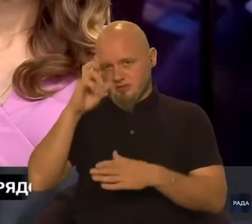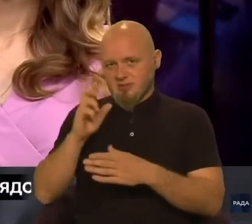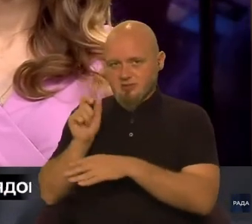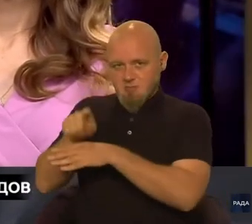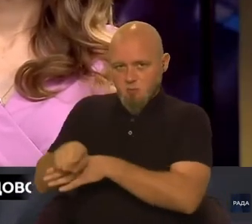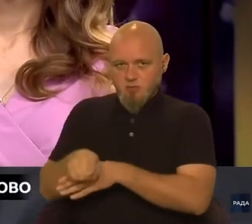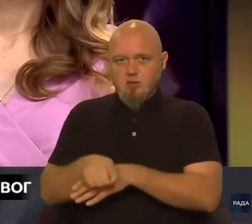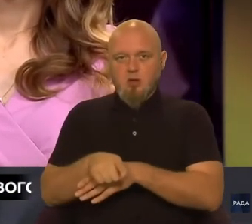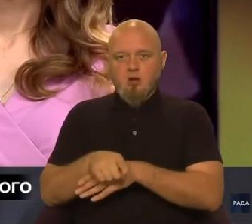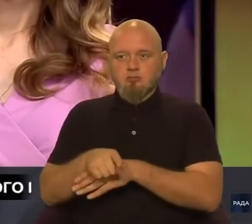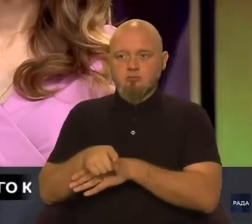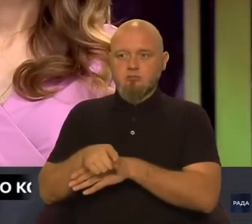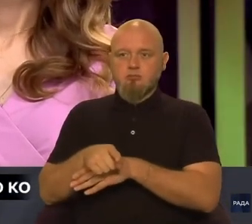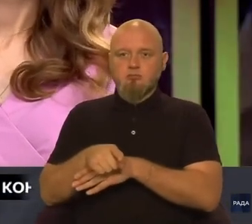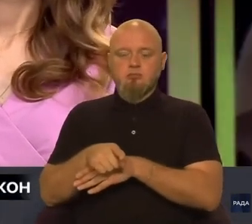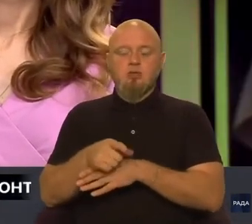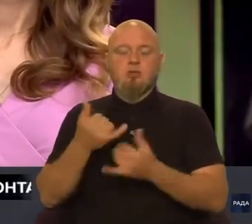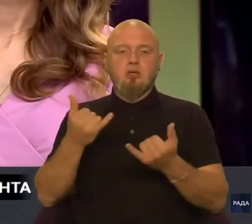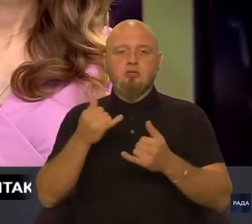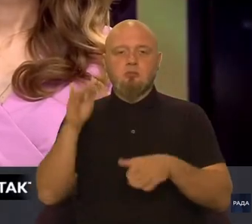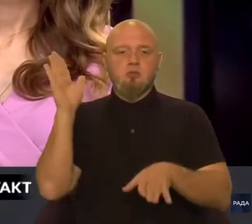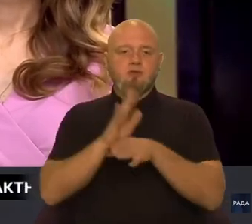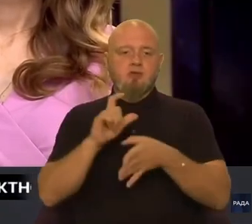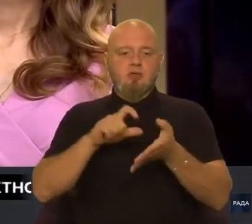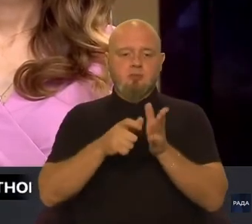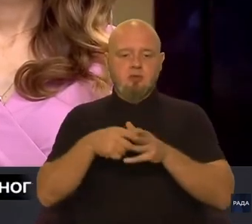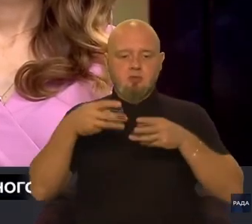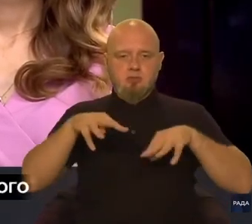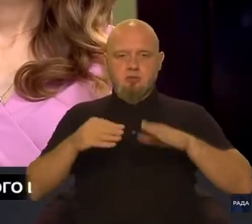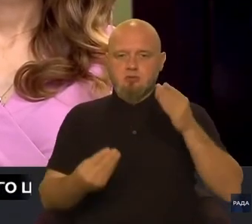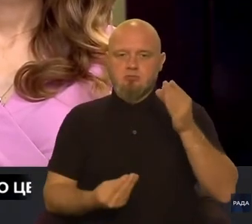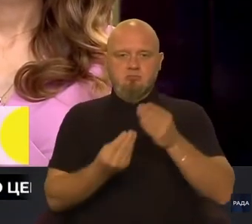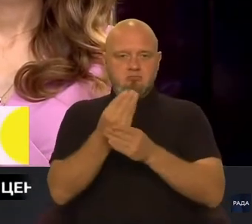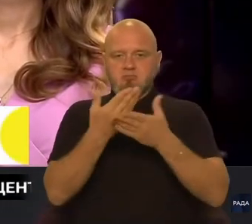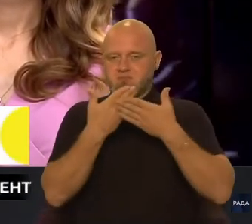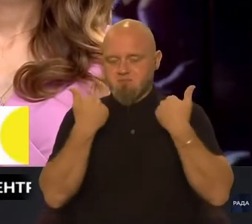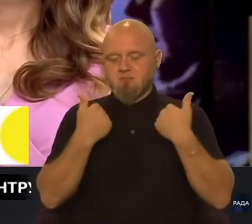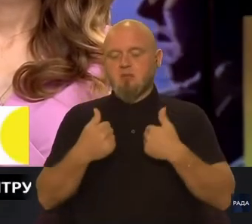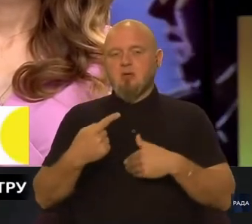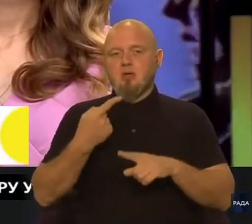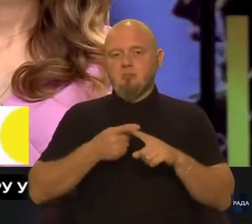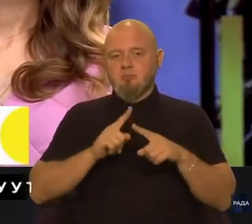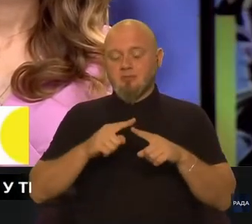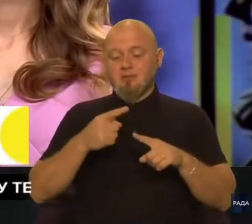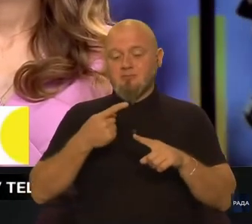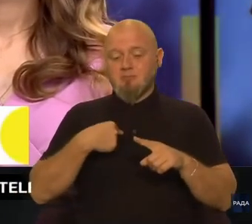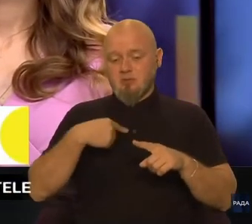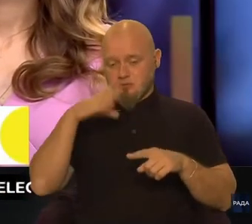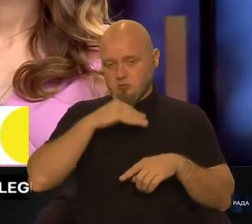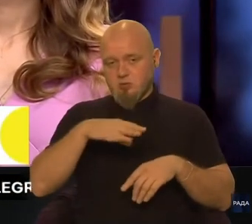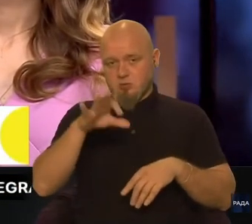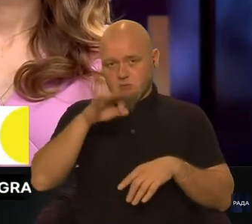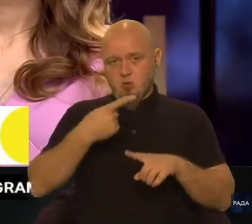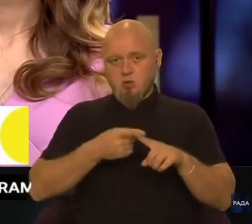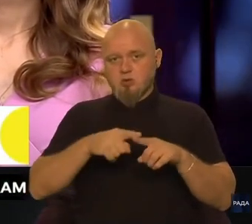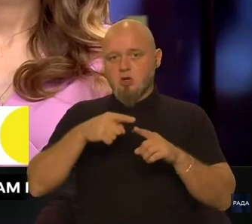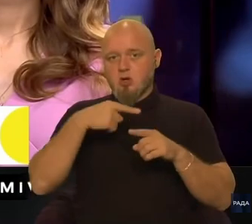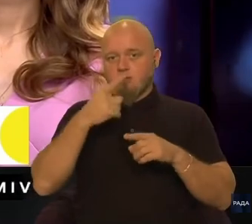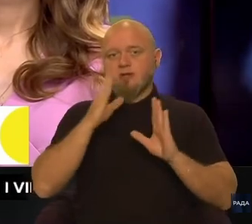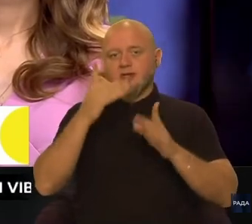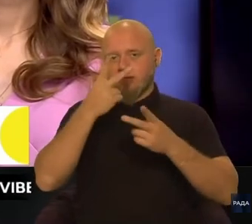замовлення, то наразі ще постанова Кабінету міністрів не опублікована, тому ми зможемо про них говорити лише після публікації